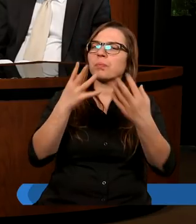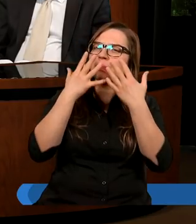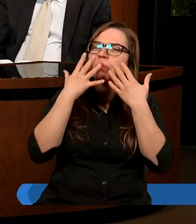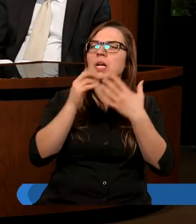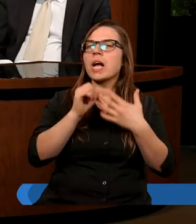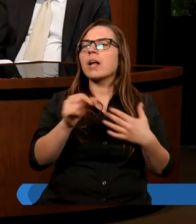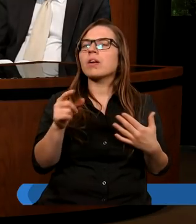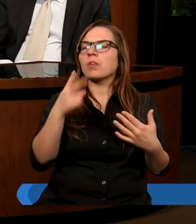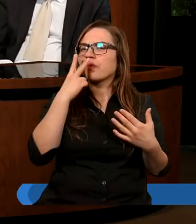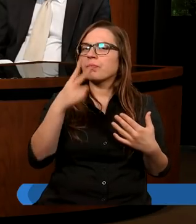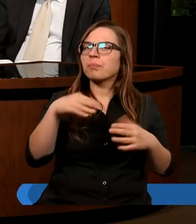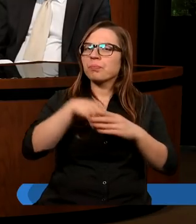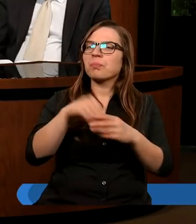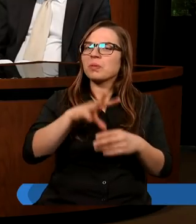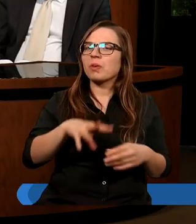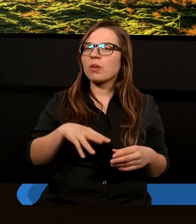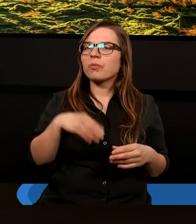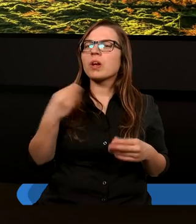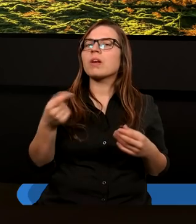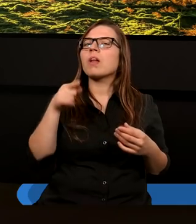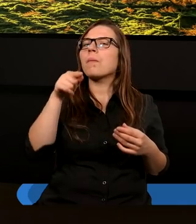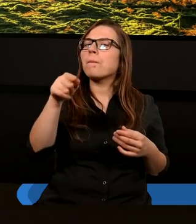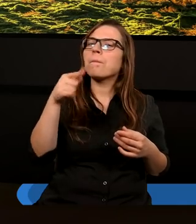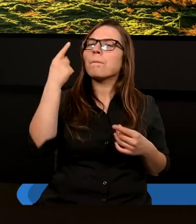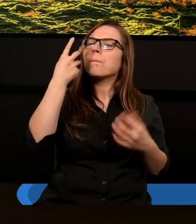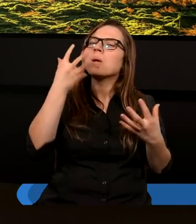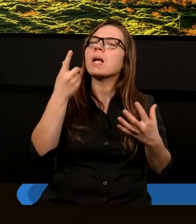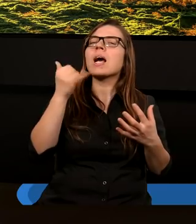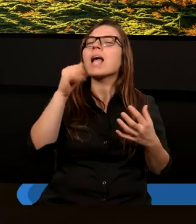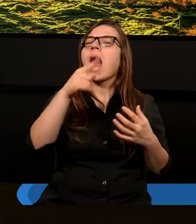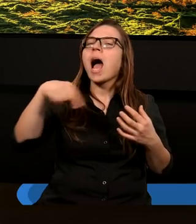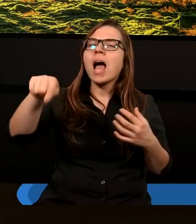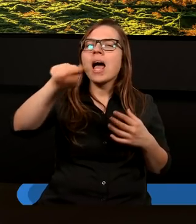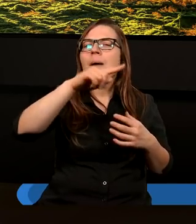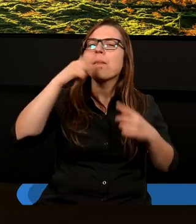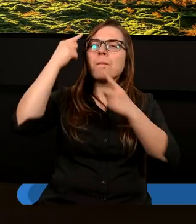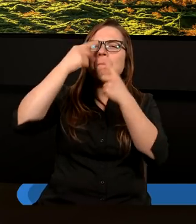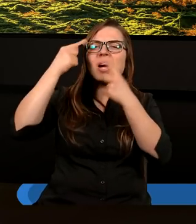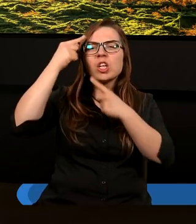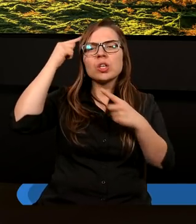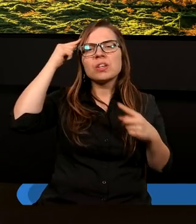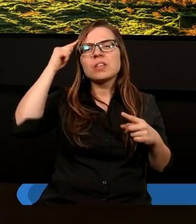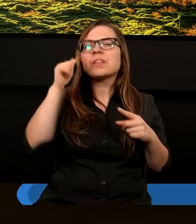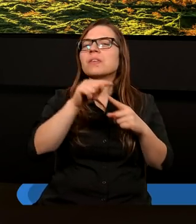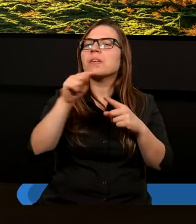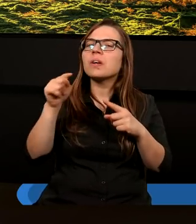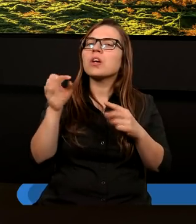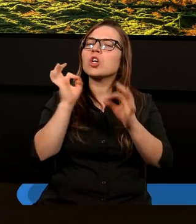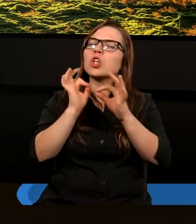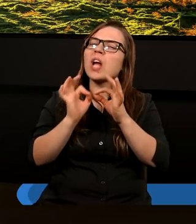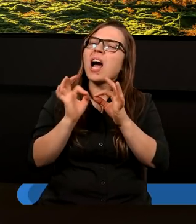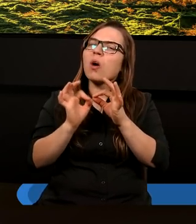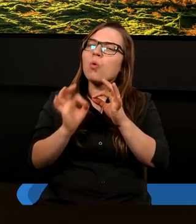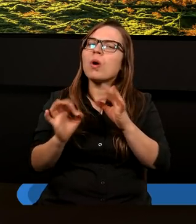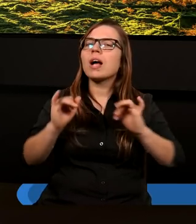Świętego. Mnie interesuje, jak postrzegacie to jako w szczegółach.